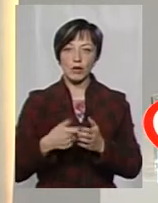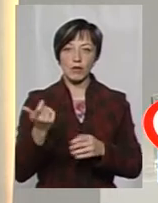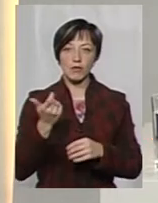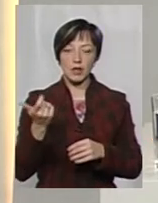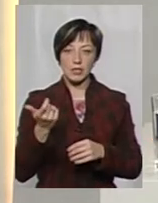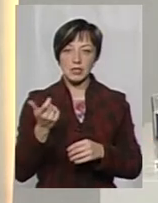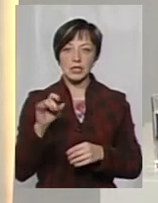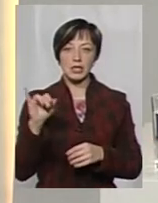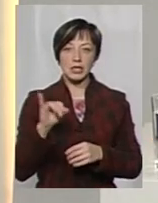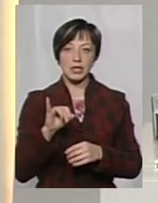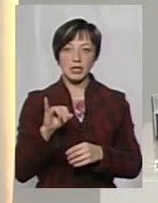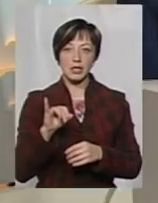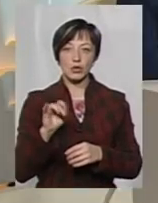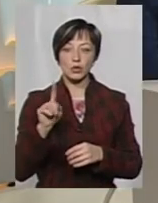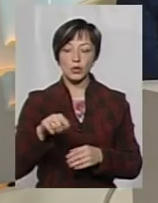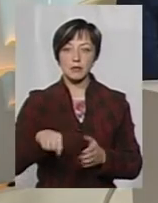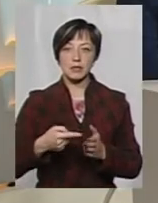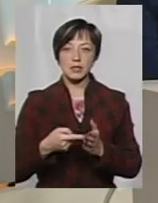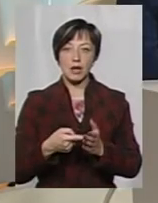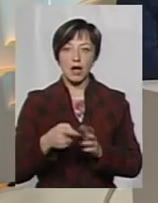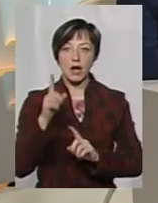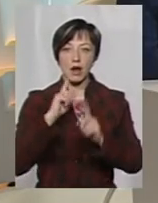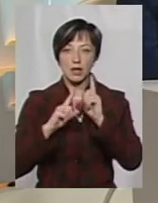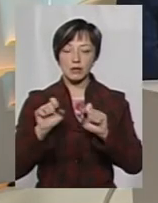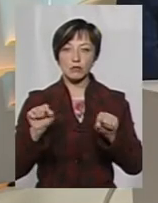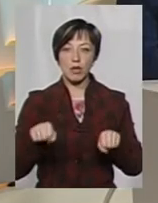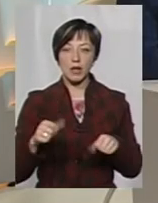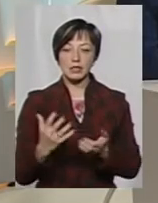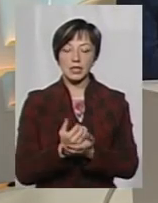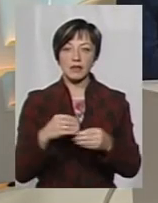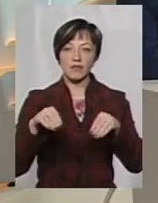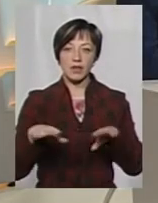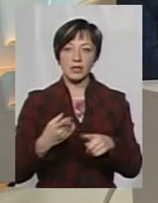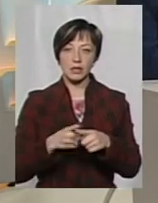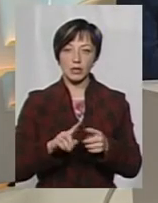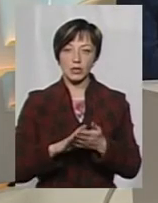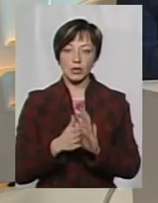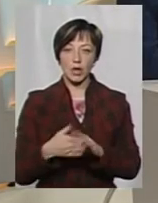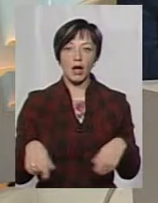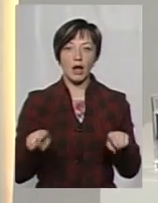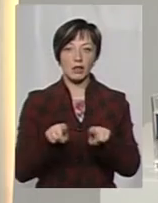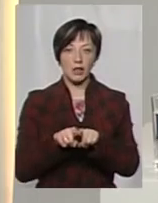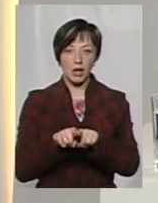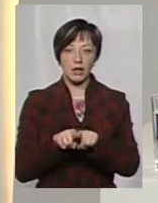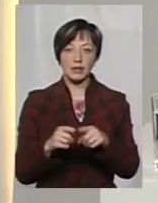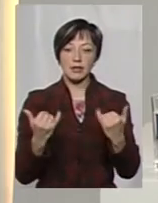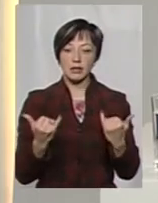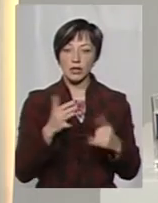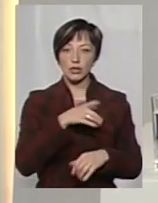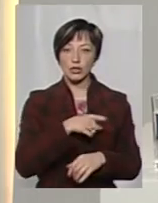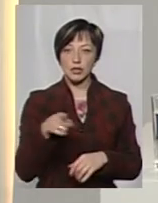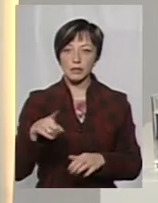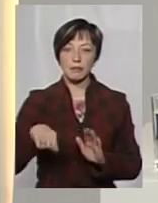міській раді, і тоді міська рада змогла знайти вихід з даної ситуації. А так, на даний час